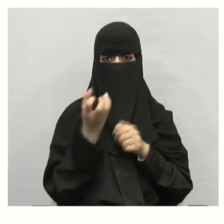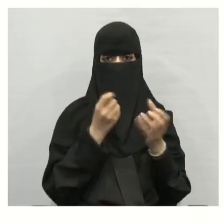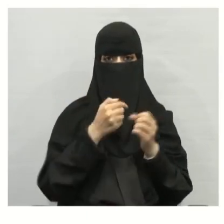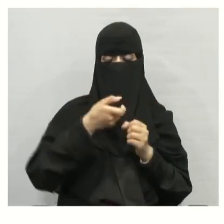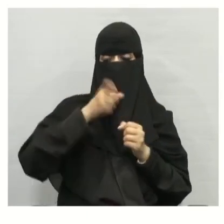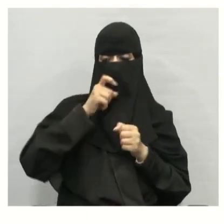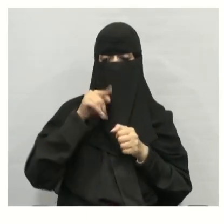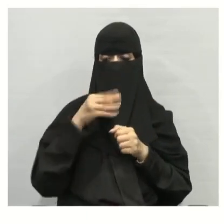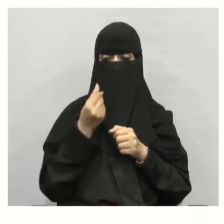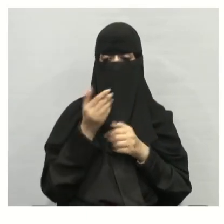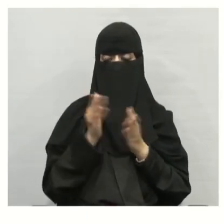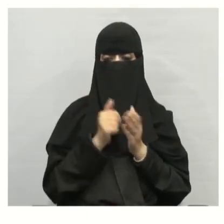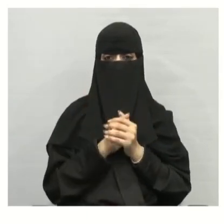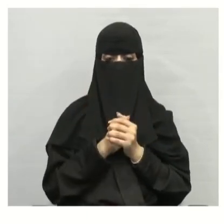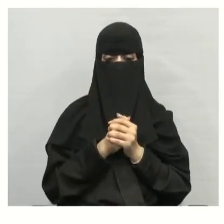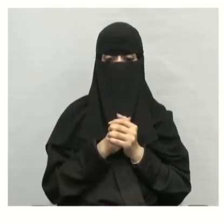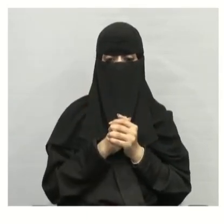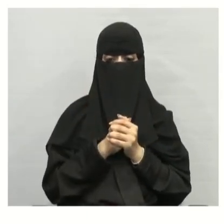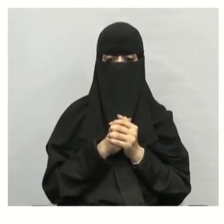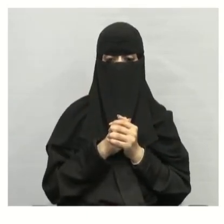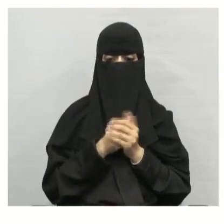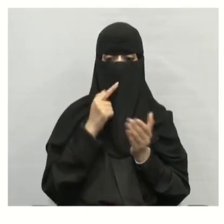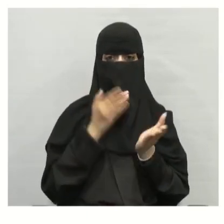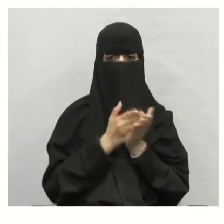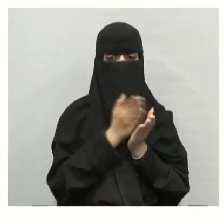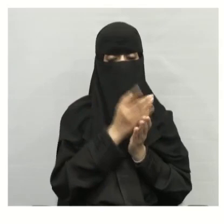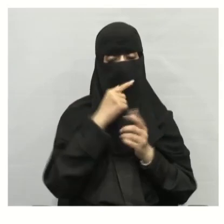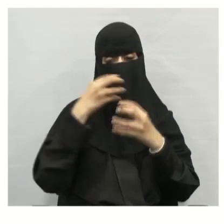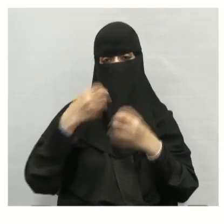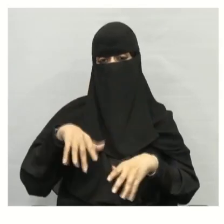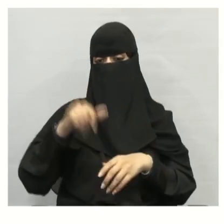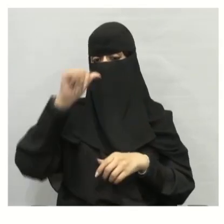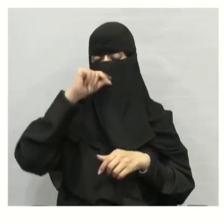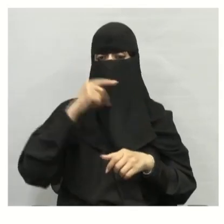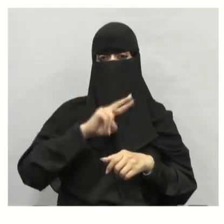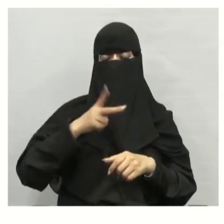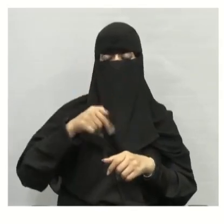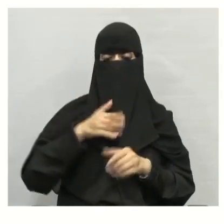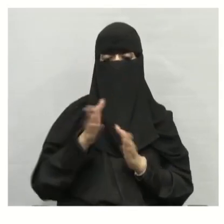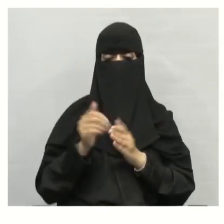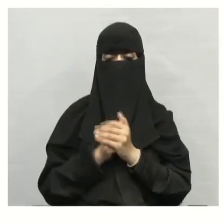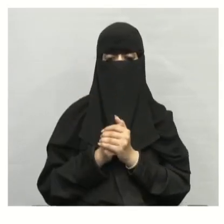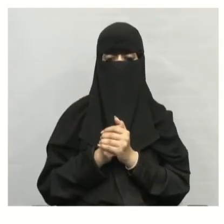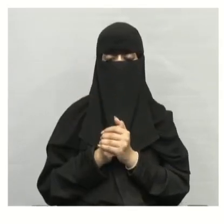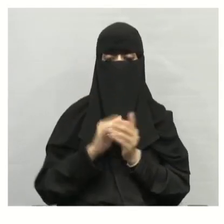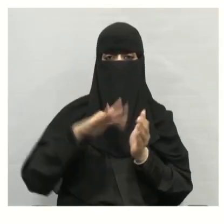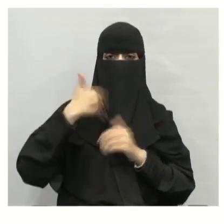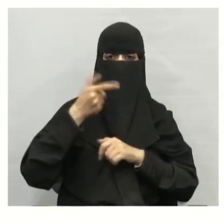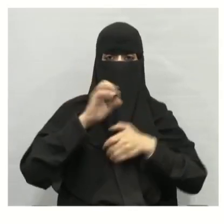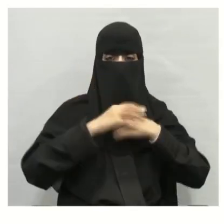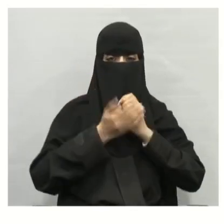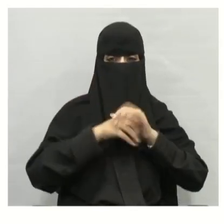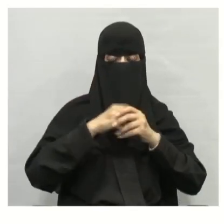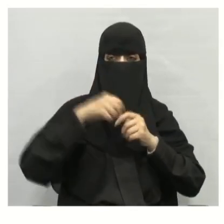مياه الشرب العذبة طرق تلوث الماء عديدة منها قد